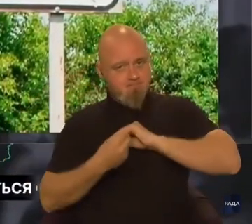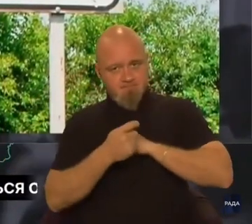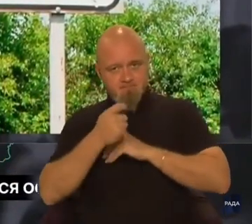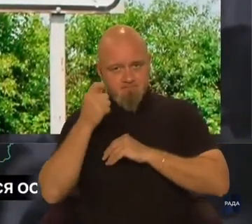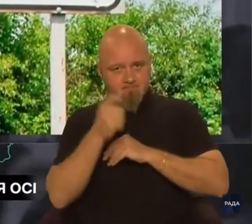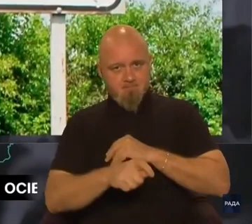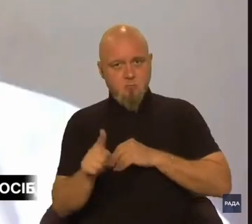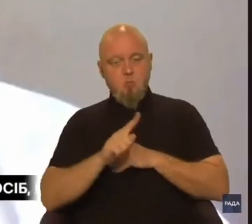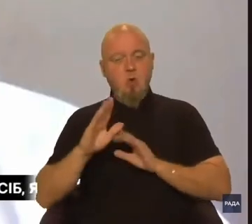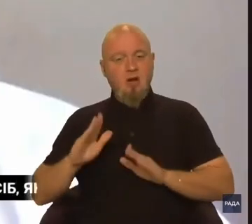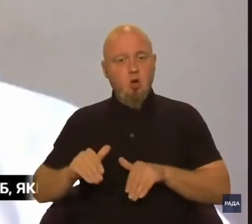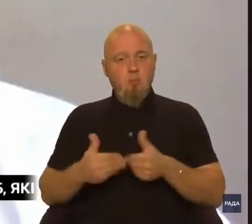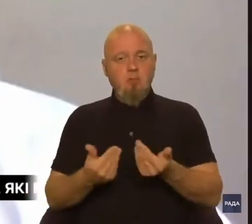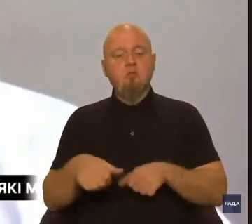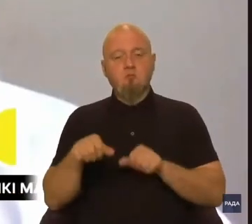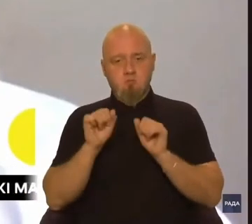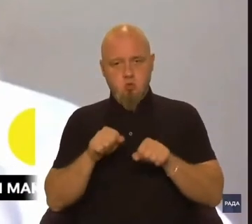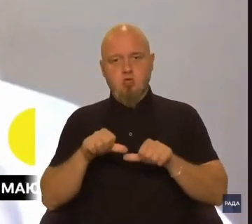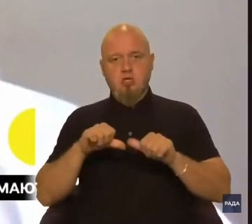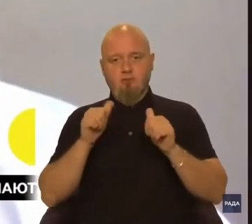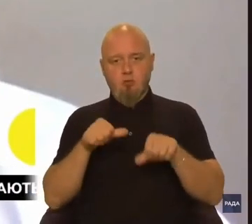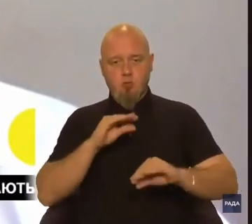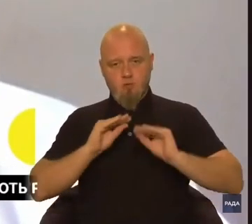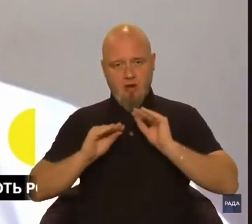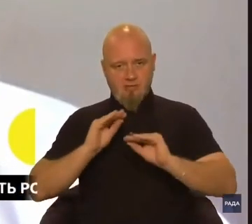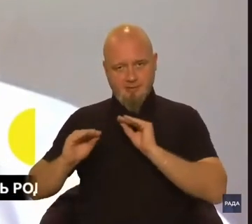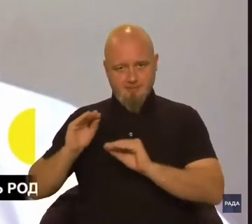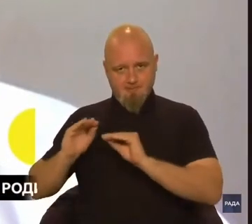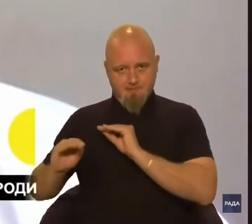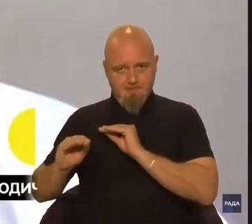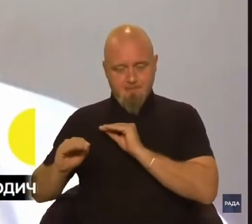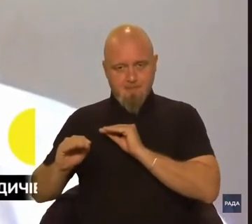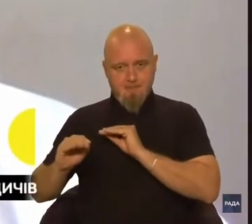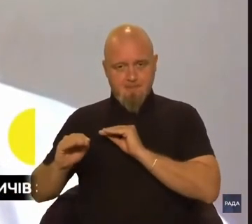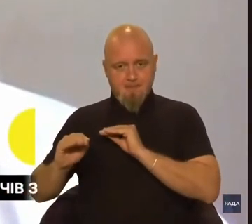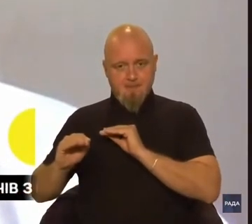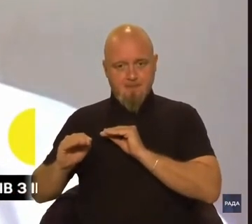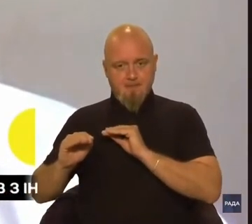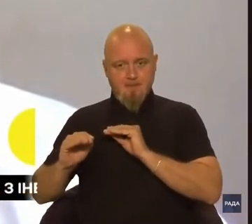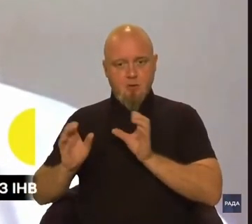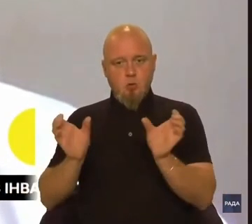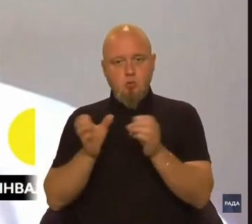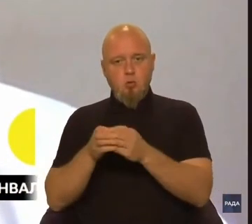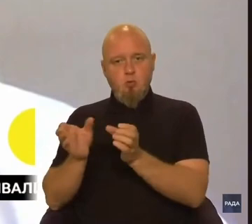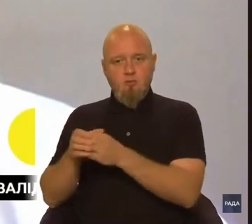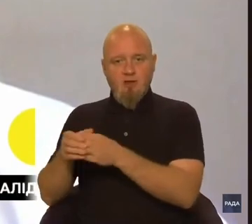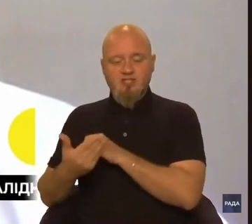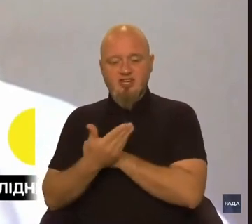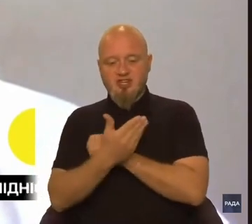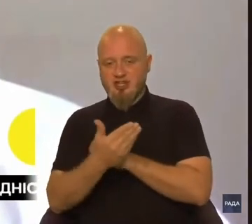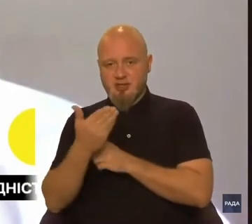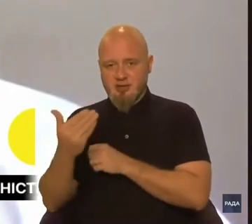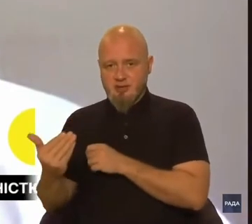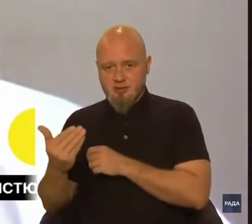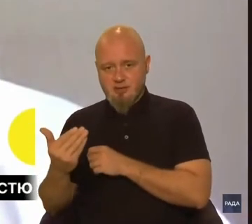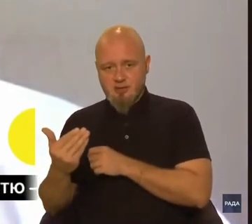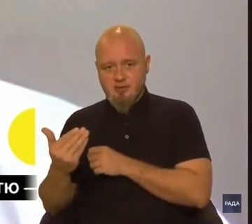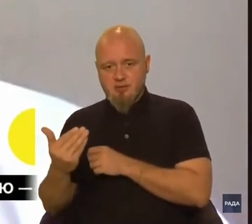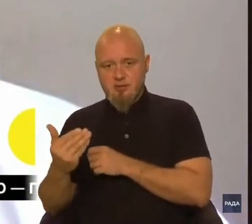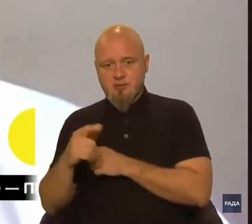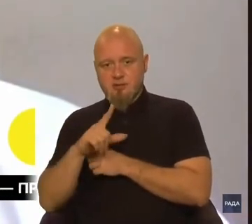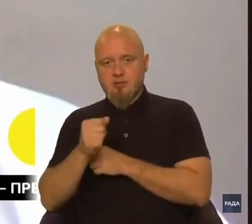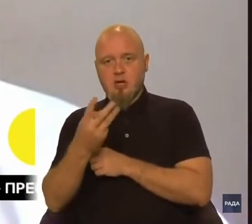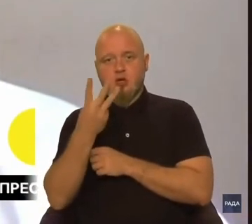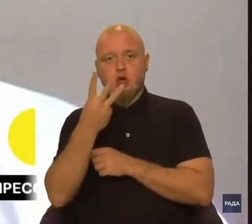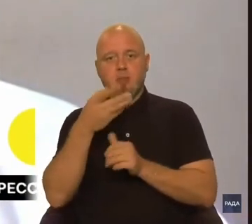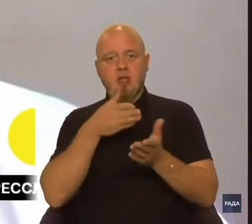рекомендації можна сформулювати, згрупувавши їх за